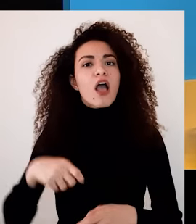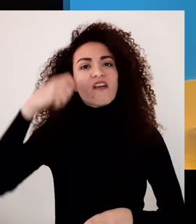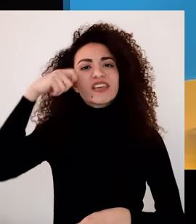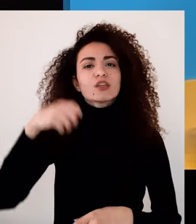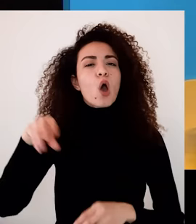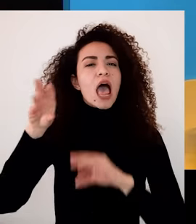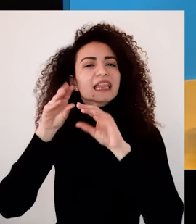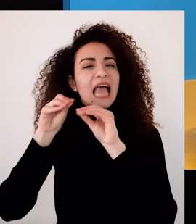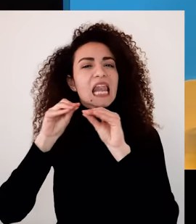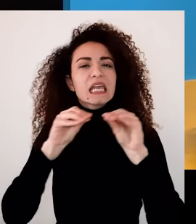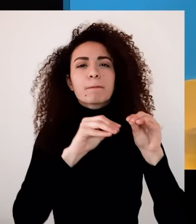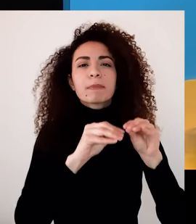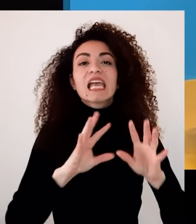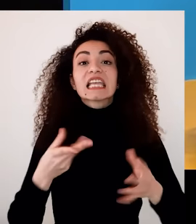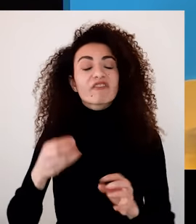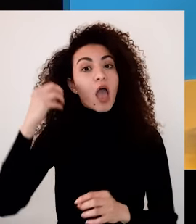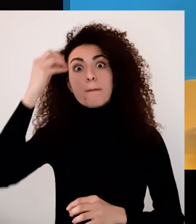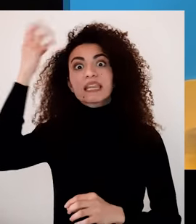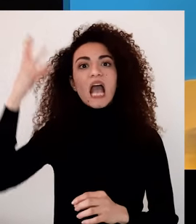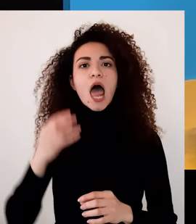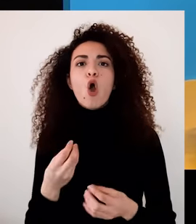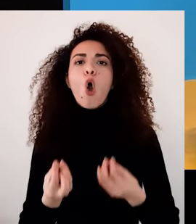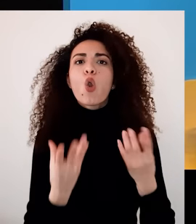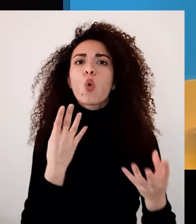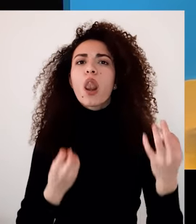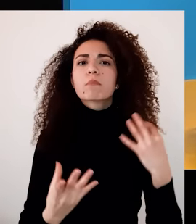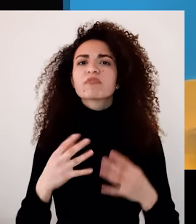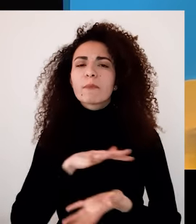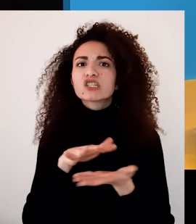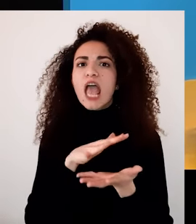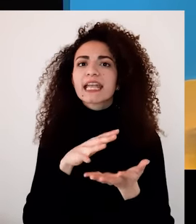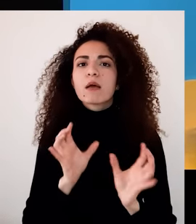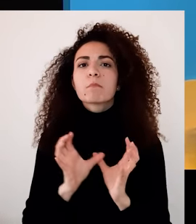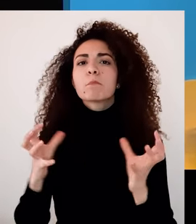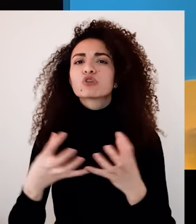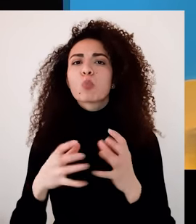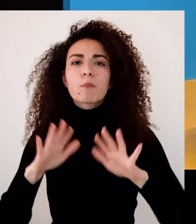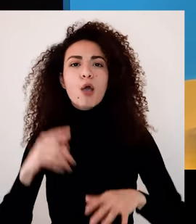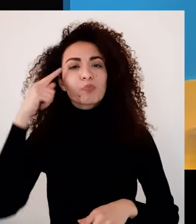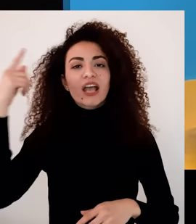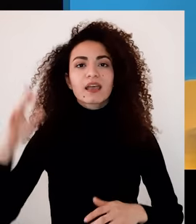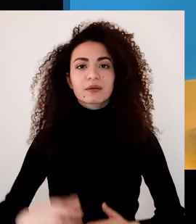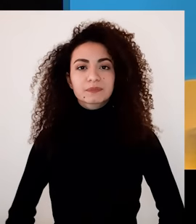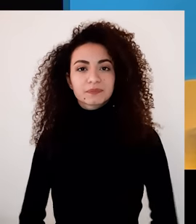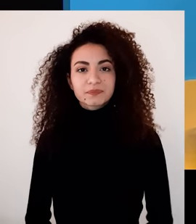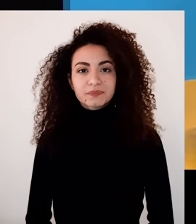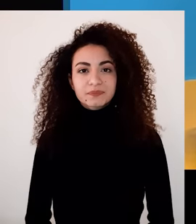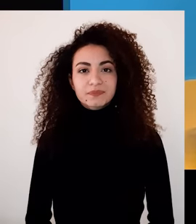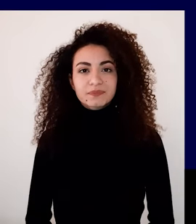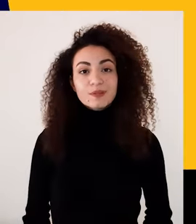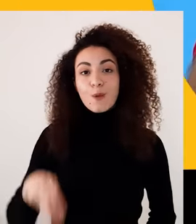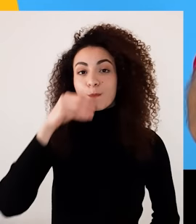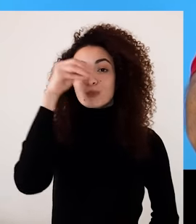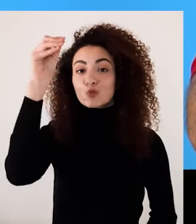الديزاين تينكينج أو التفكير التصميمي واللي هي طريقة تسمح بابتكار حلول جديدة بطريقة جماعية